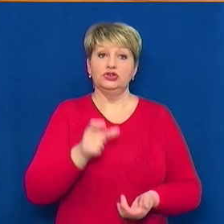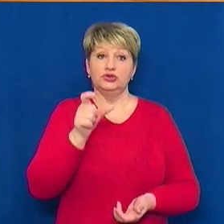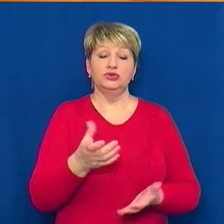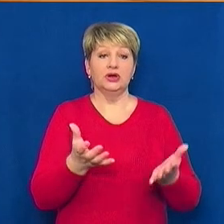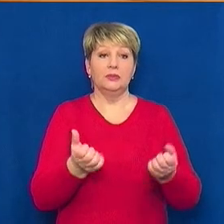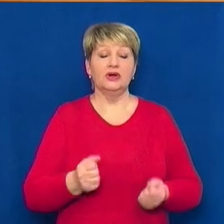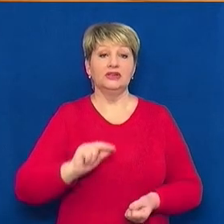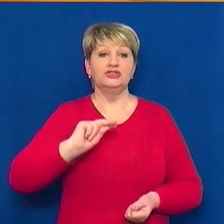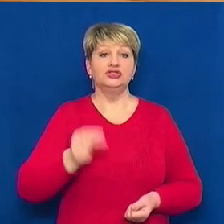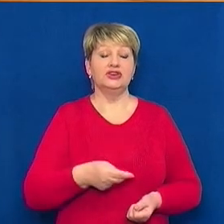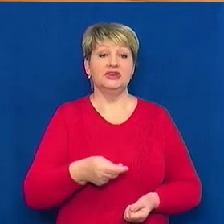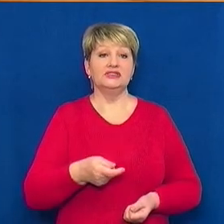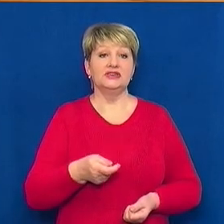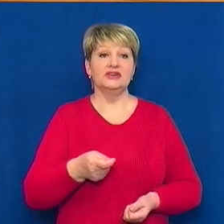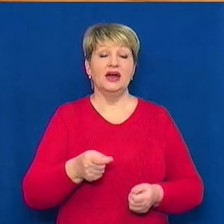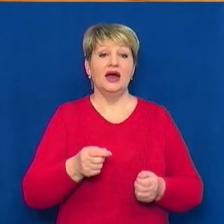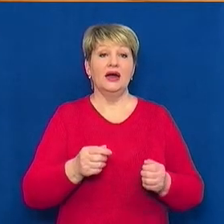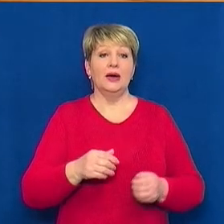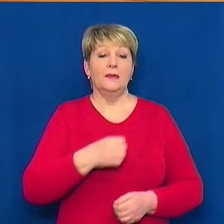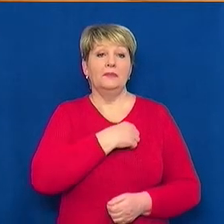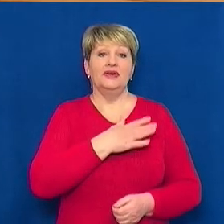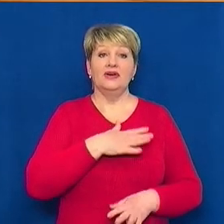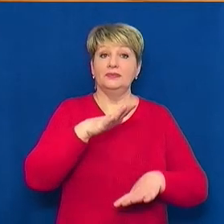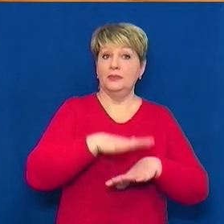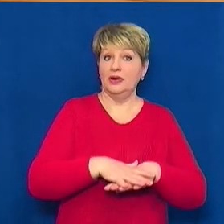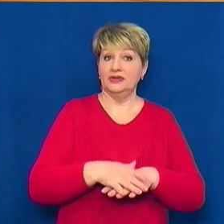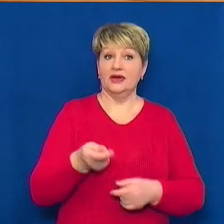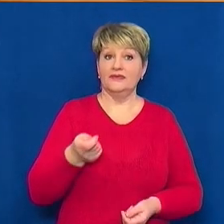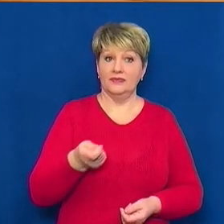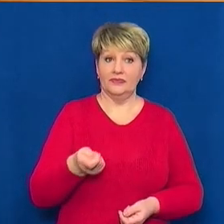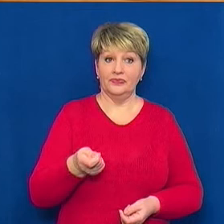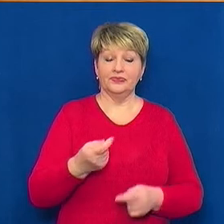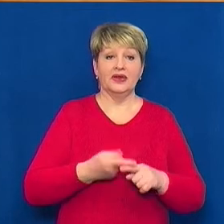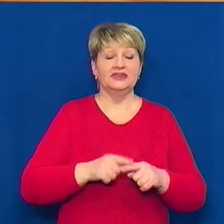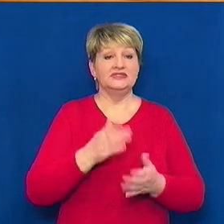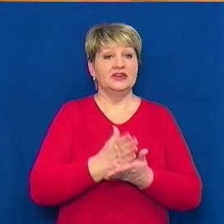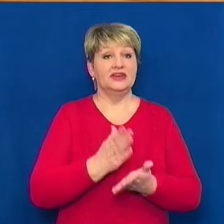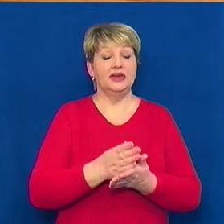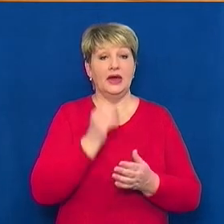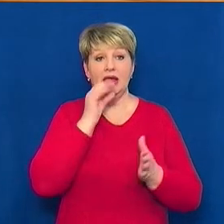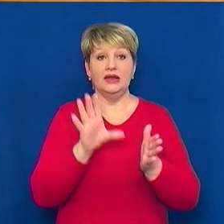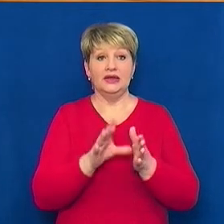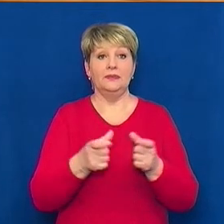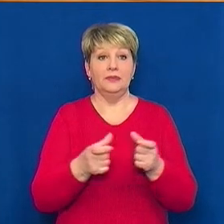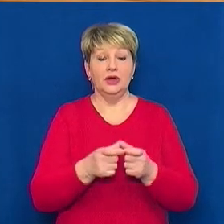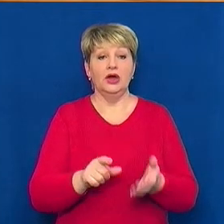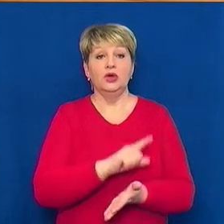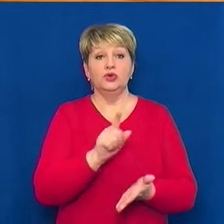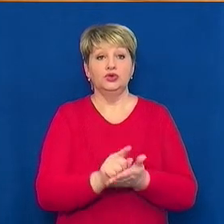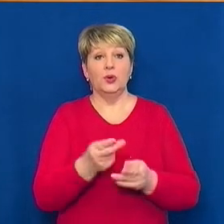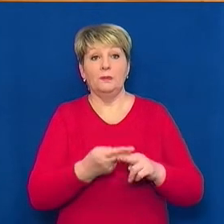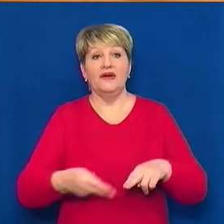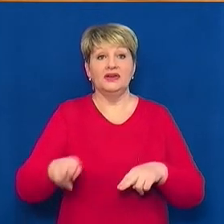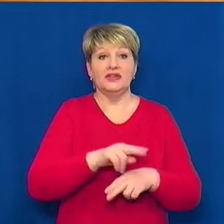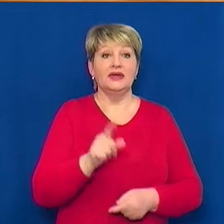через термінал або через приватбанк, це є електронний квиток, то він мусить його повертати там, де